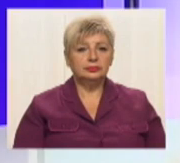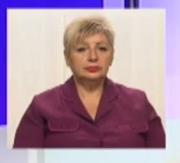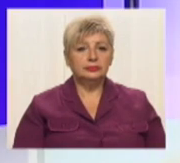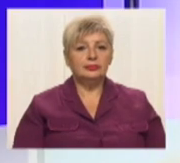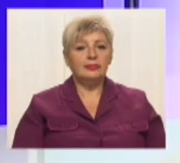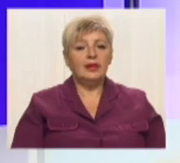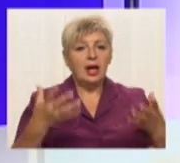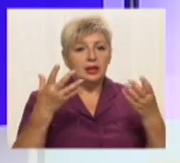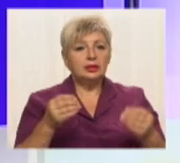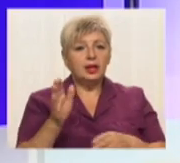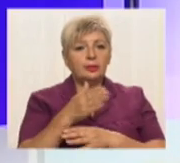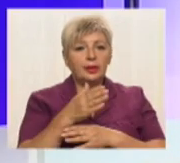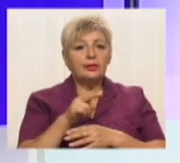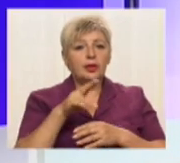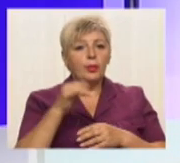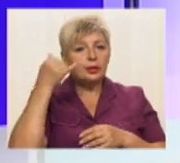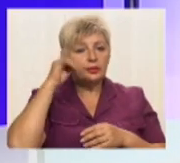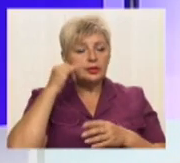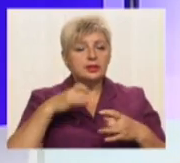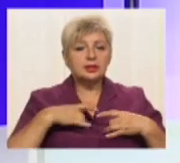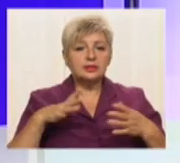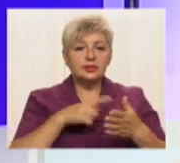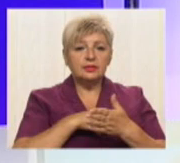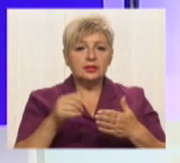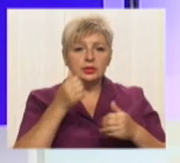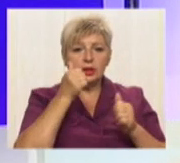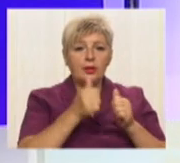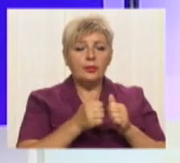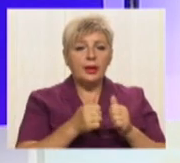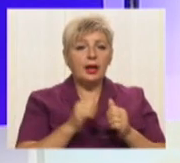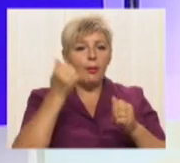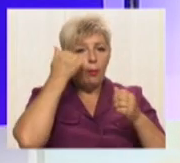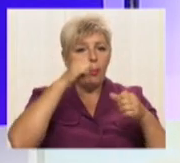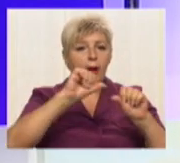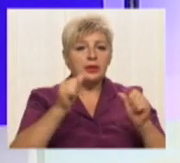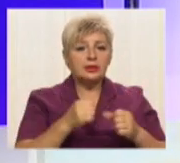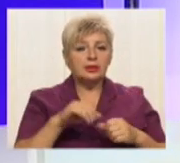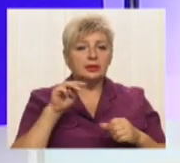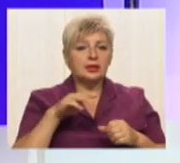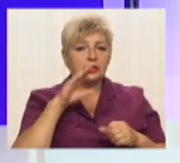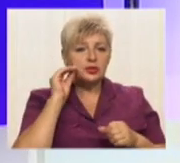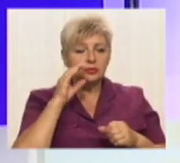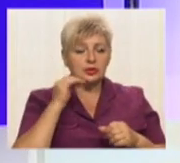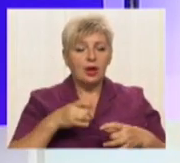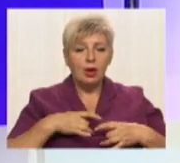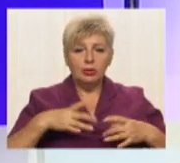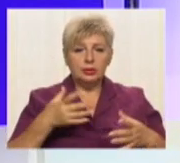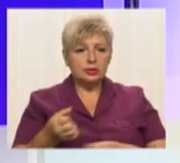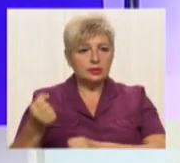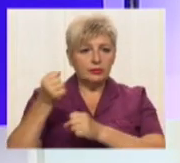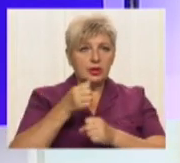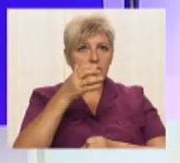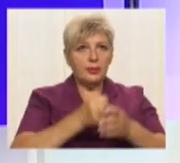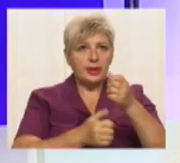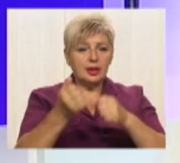День прапора по Криворізьки. Свято відзначали біля пам'ятника Тарасу Шевченкові. Урочисту церемонію внесення та підняття державного